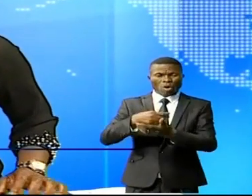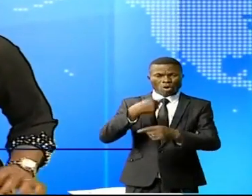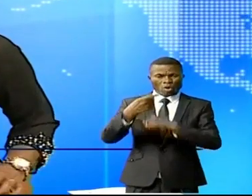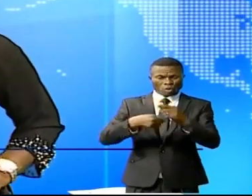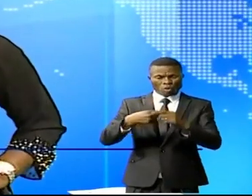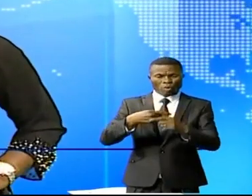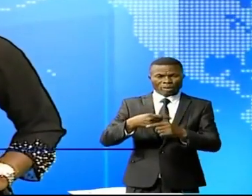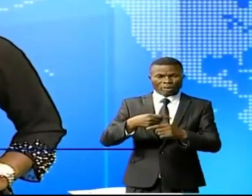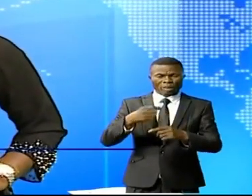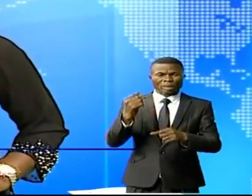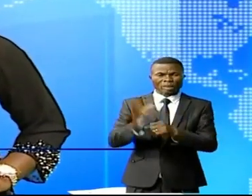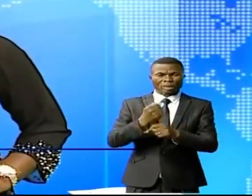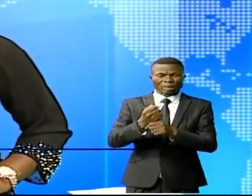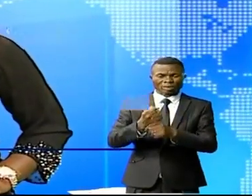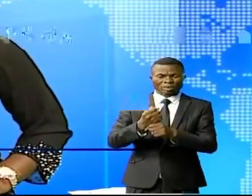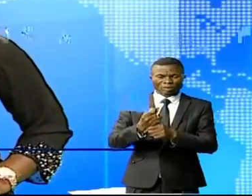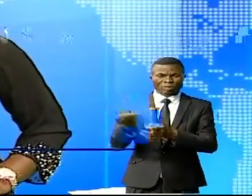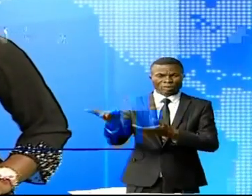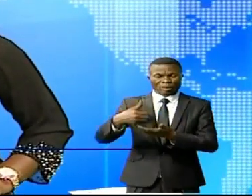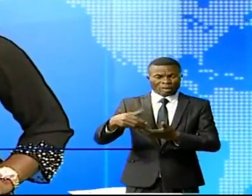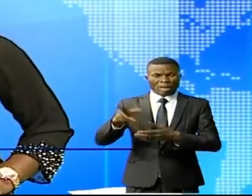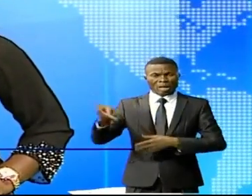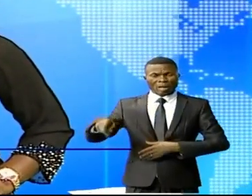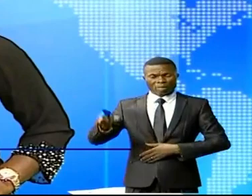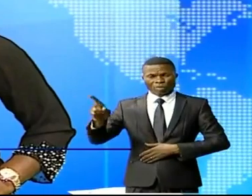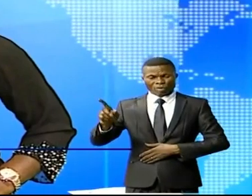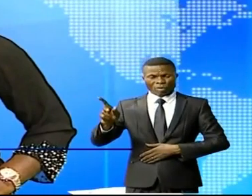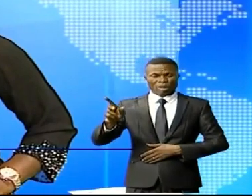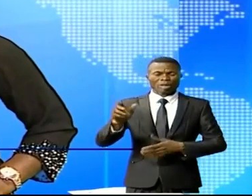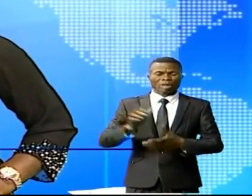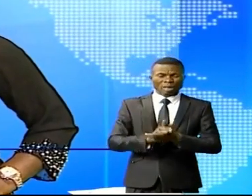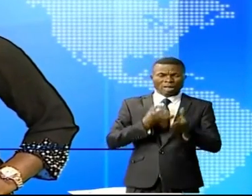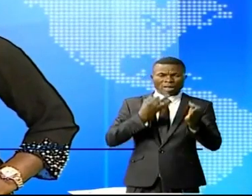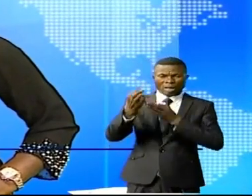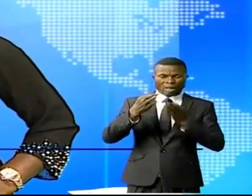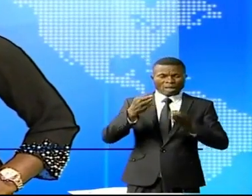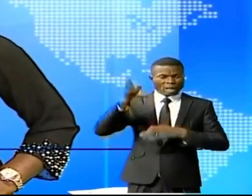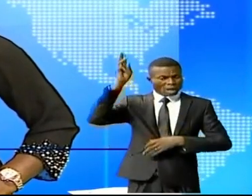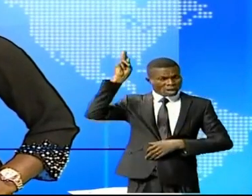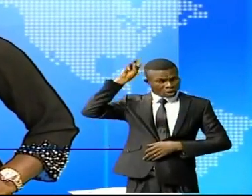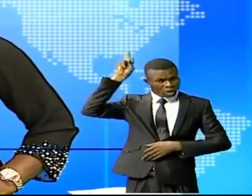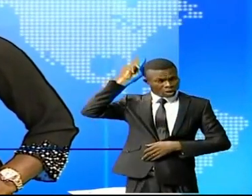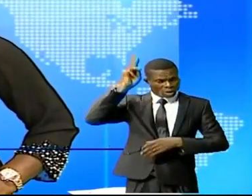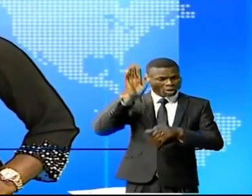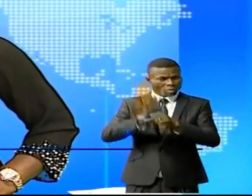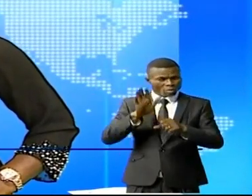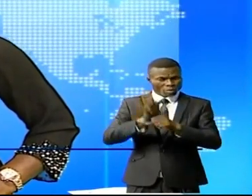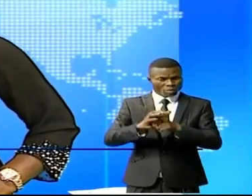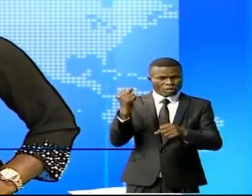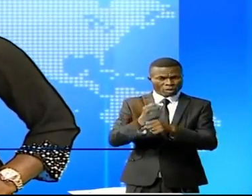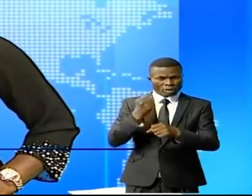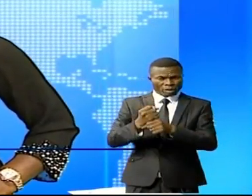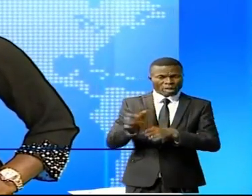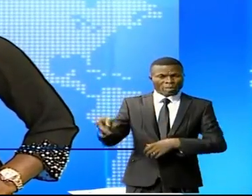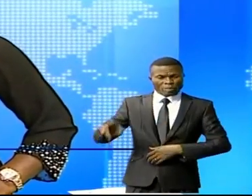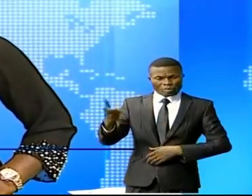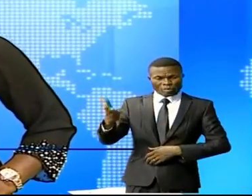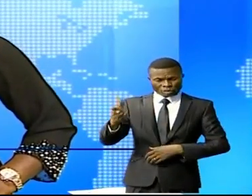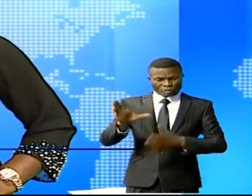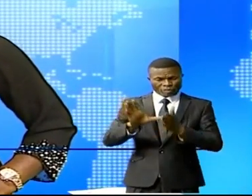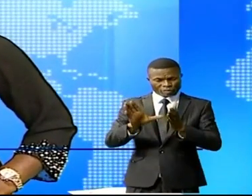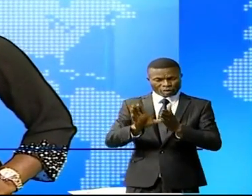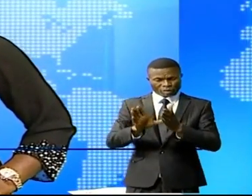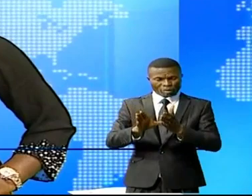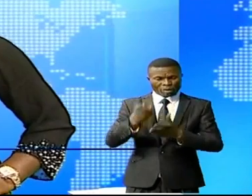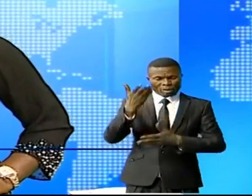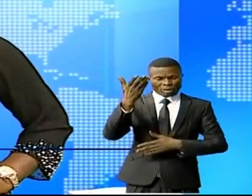certains secteurs. Des retours à Kolozi, Fifi Masuka a fait la restitution aux différents services de sa province. D'autres détails